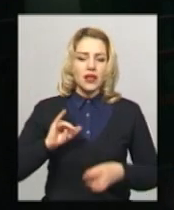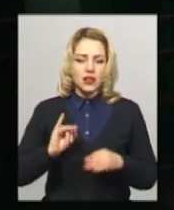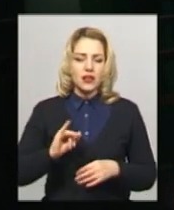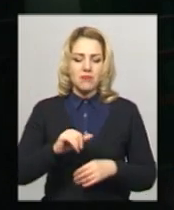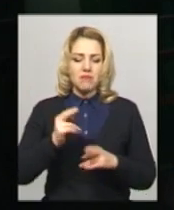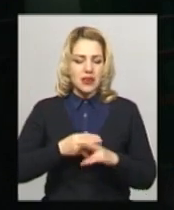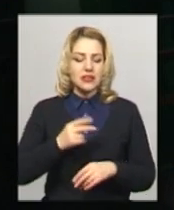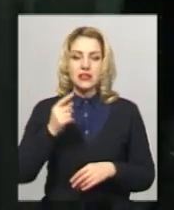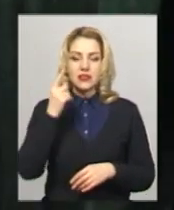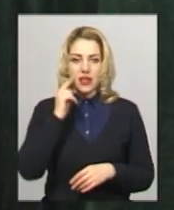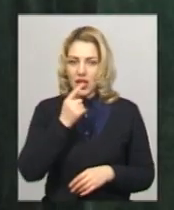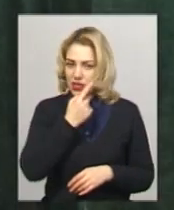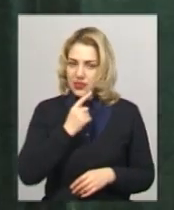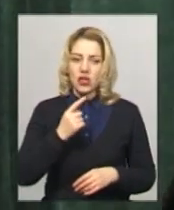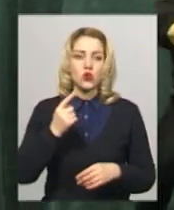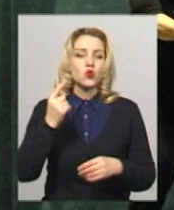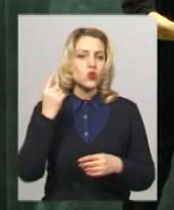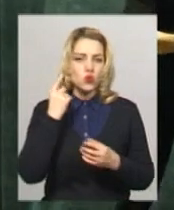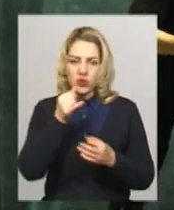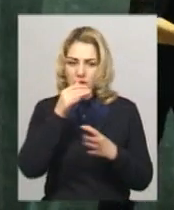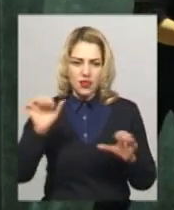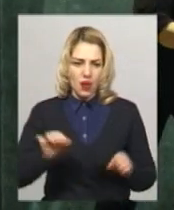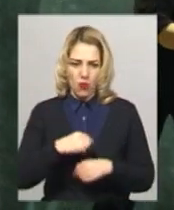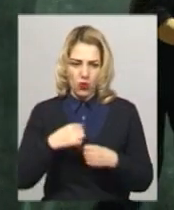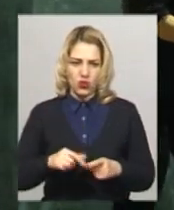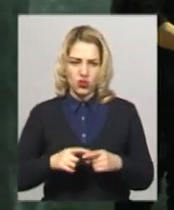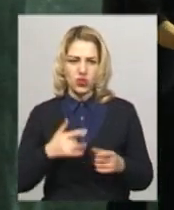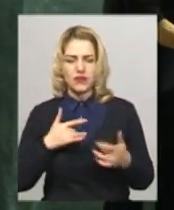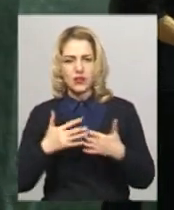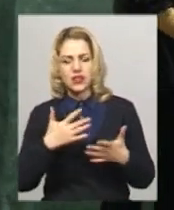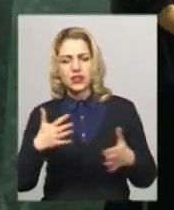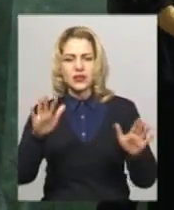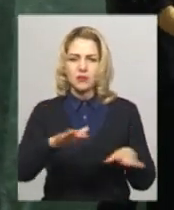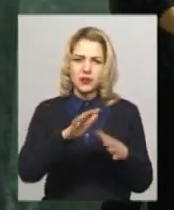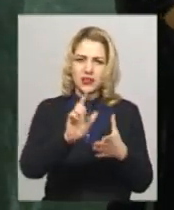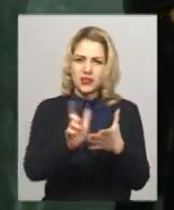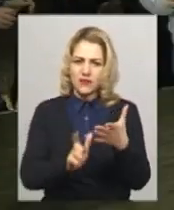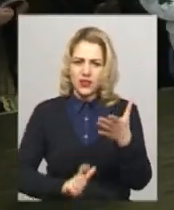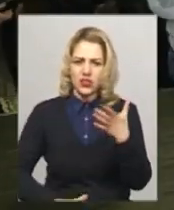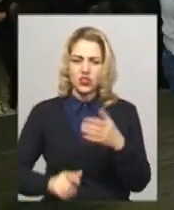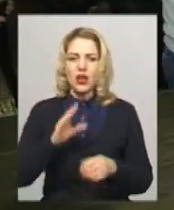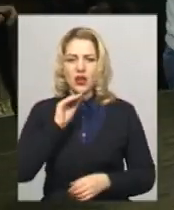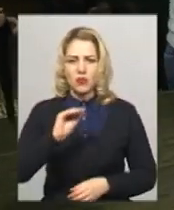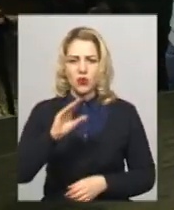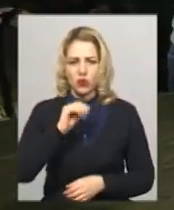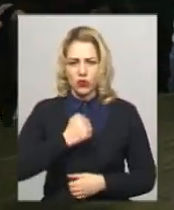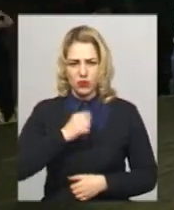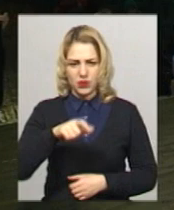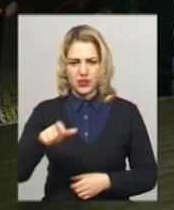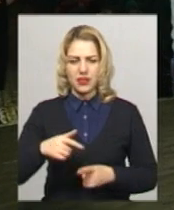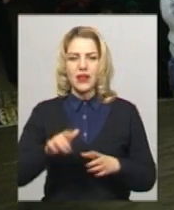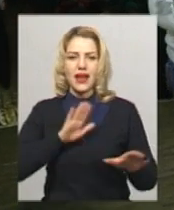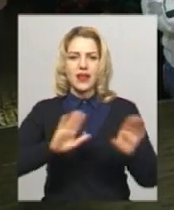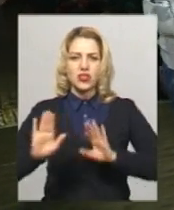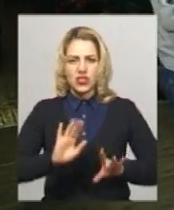без сліз неможливо. Театральне дійство перемежується піснями, віршами і між ними йдуть монологи бійців. Режисер Володимир Павловський